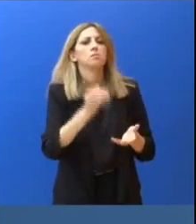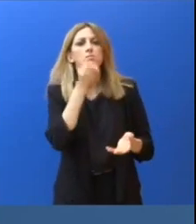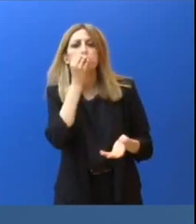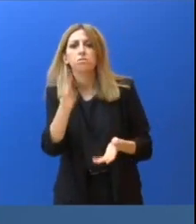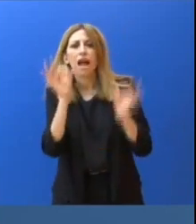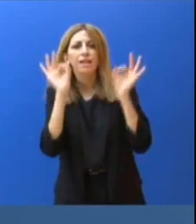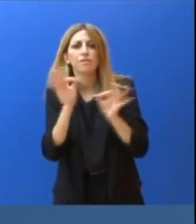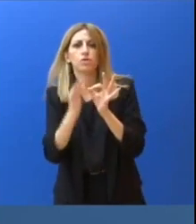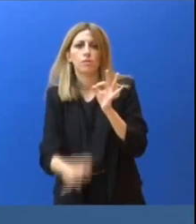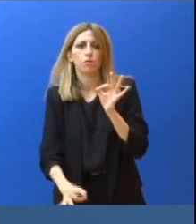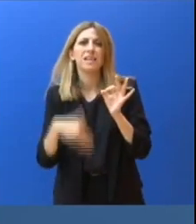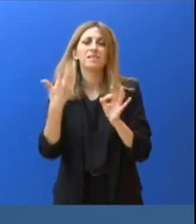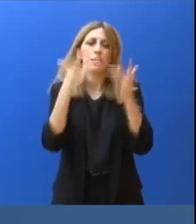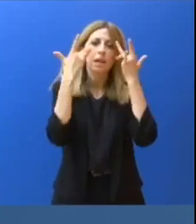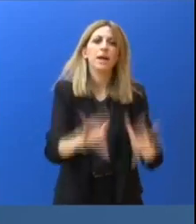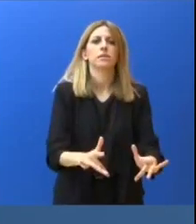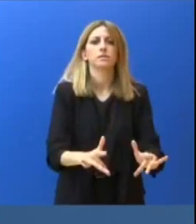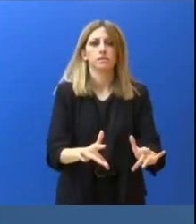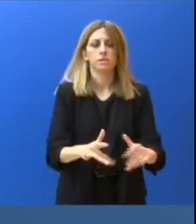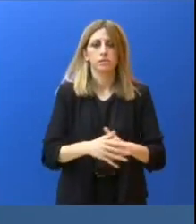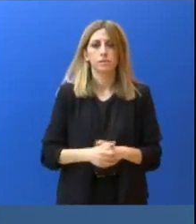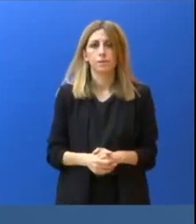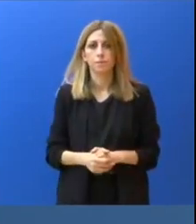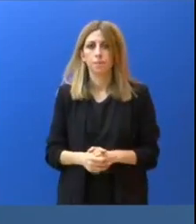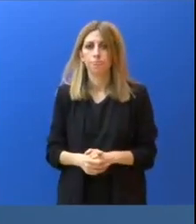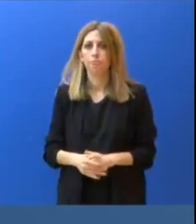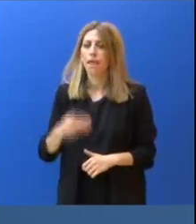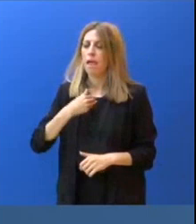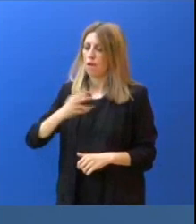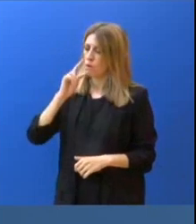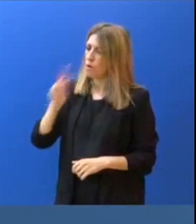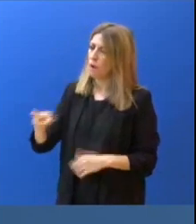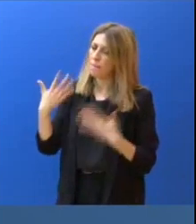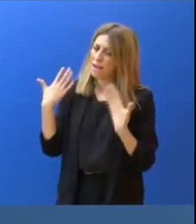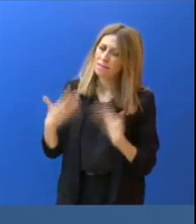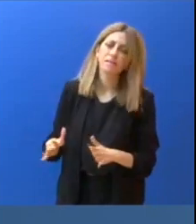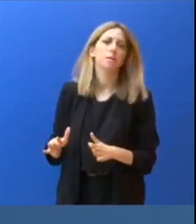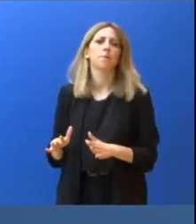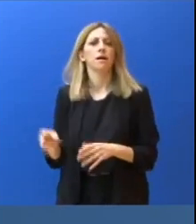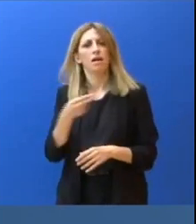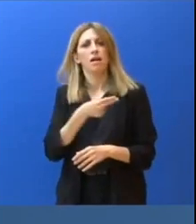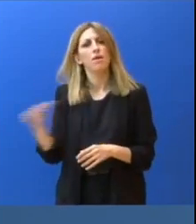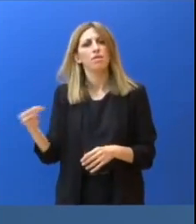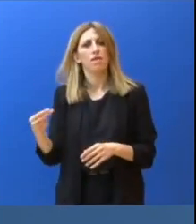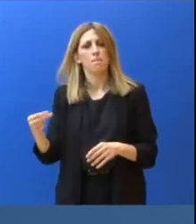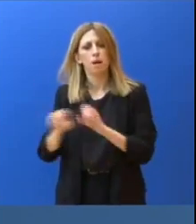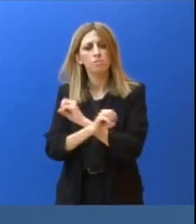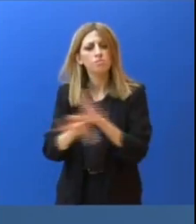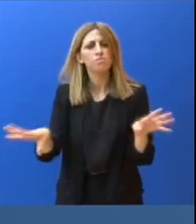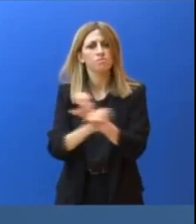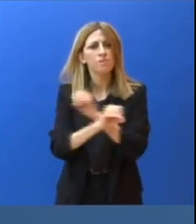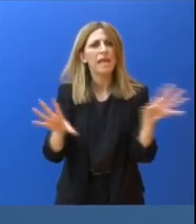Καταρχάς να πω ότι έχω απαντήσει σε νέα διαφορετικές ερωτήσεις στη Βουλή για το ζήτημα της εκστατείας ενημέρωσης. Είναι η πρώτη φορά